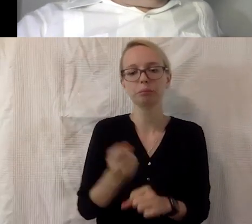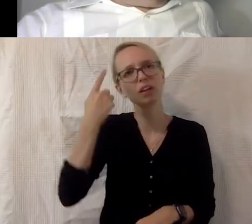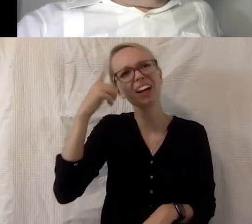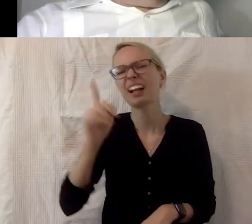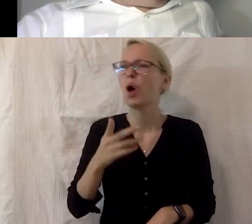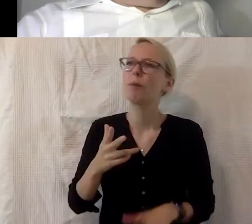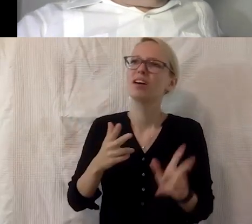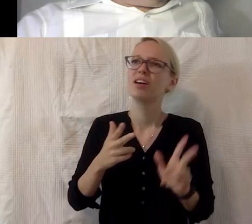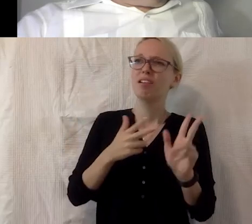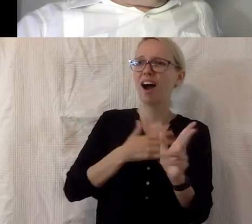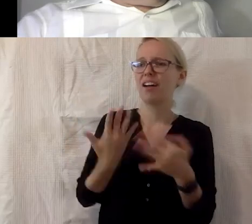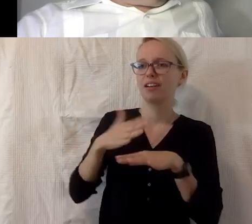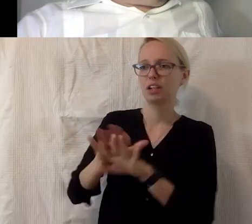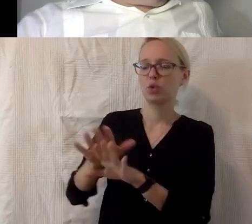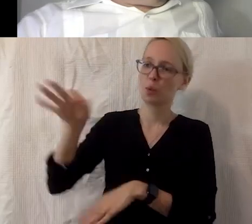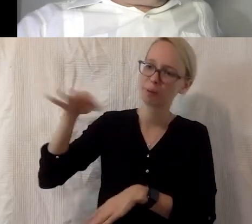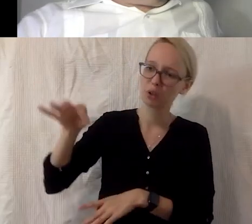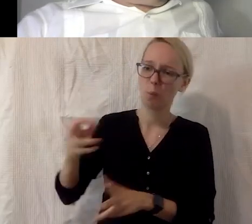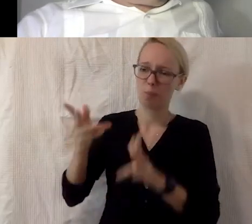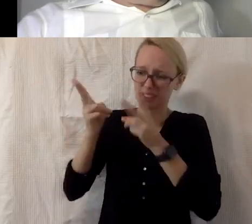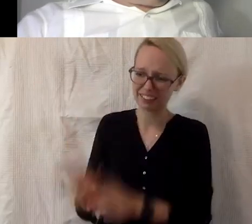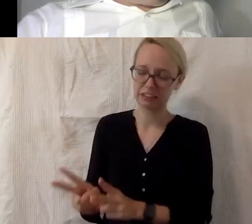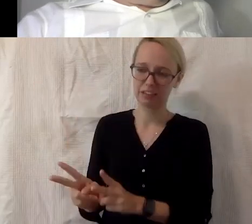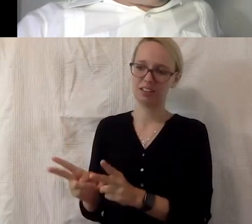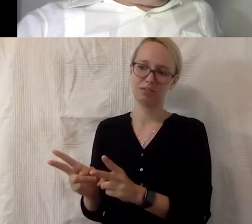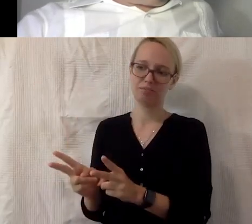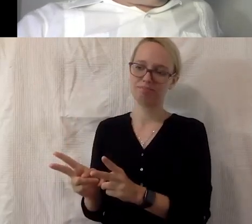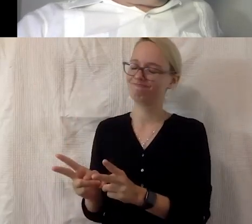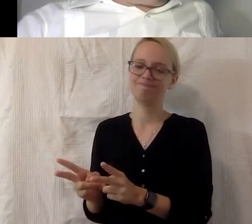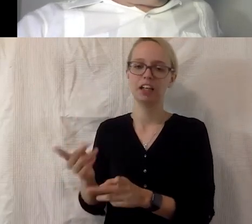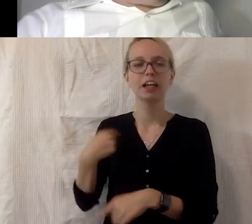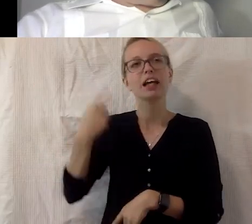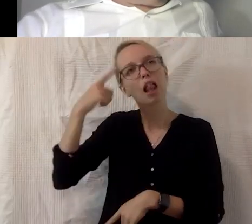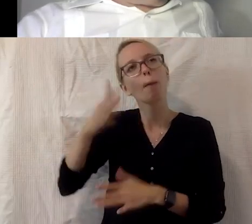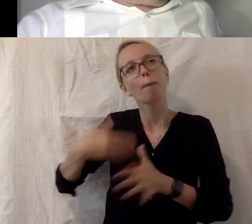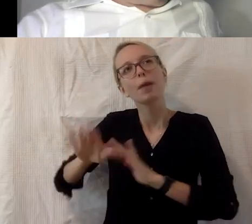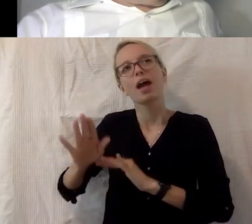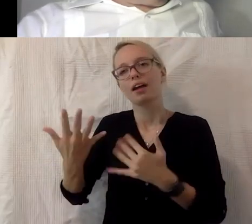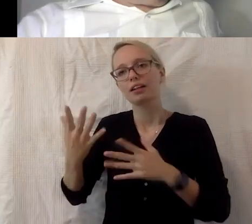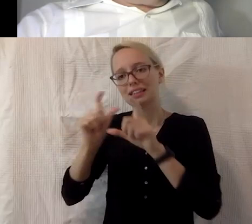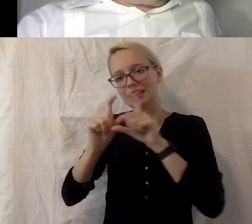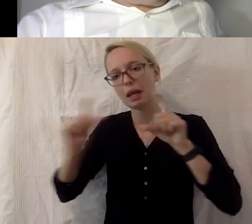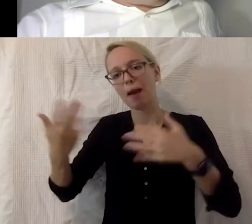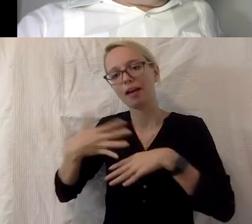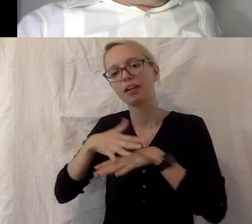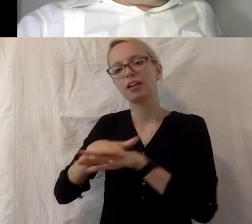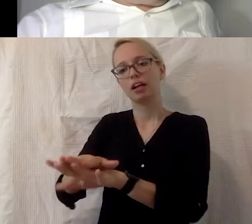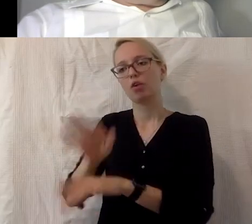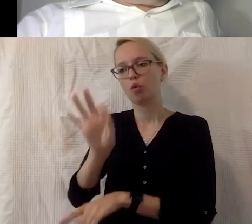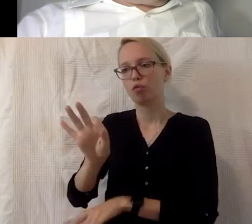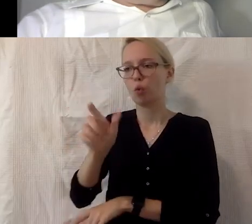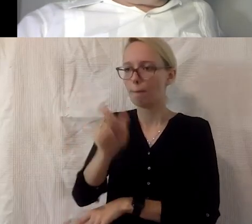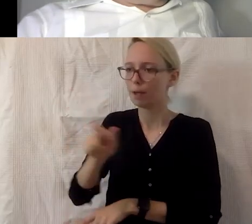Inklusionsministerium das Richtige wäre, ich meine eher, so Themen wie Integration für Menschen, die einen anderen